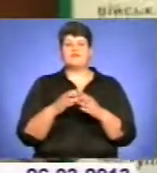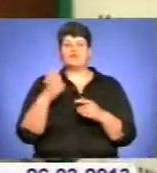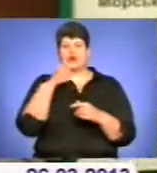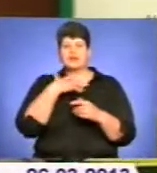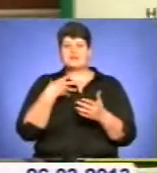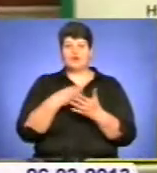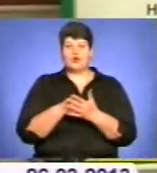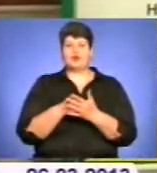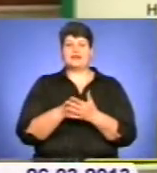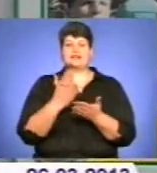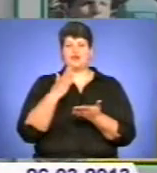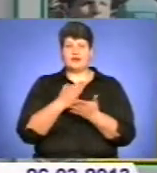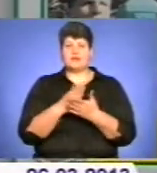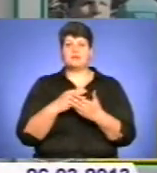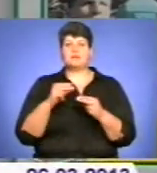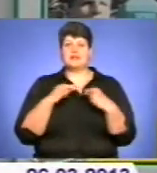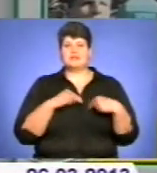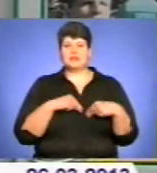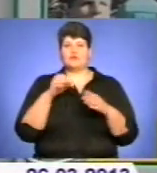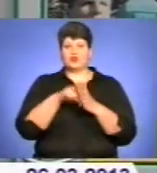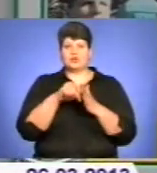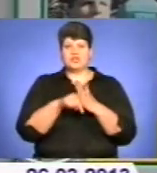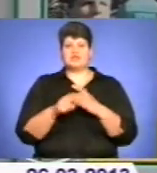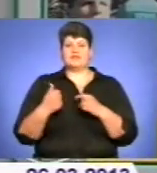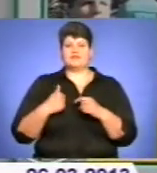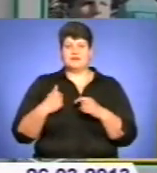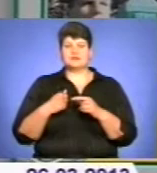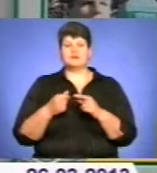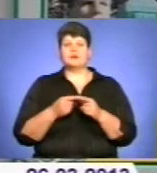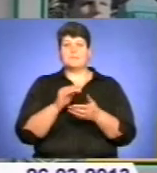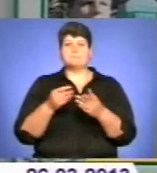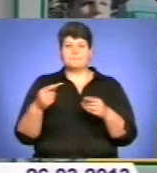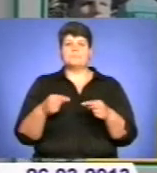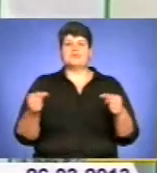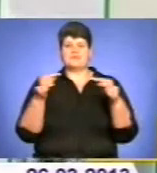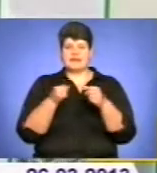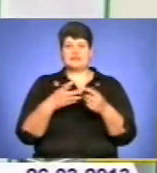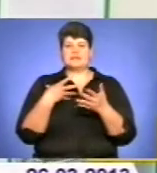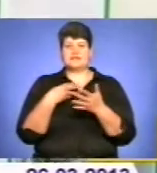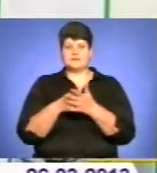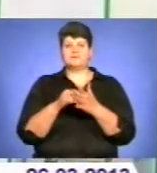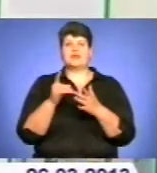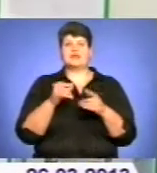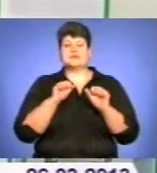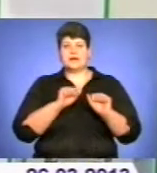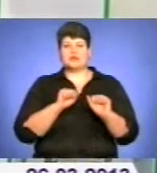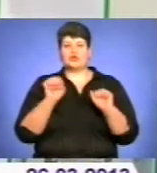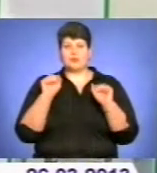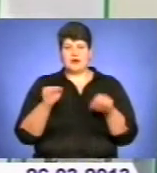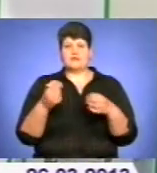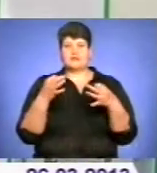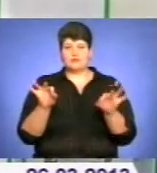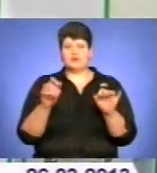існування працівники внутрішніх військ неодноразово підтвердили свій професіоналізм у справі захисту прав і свобод громадян та